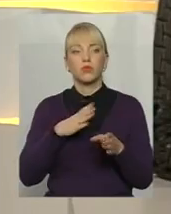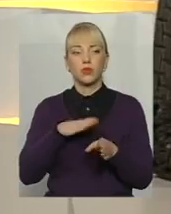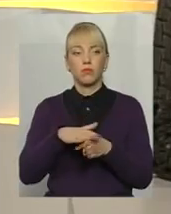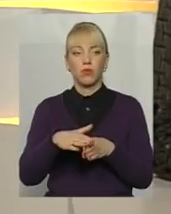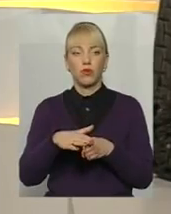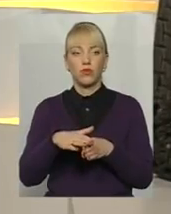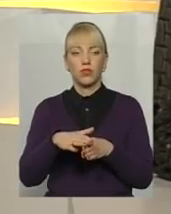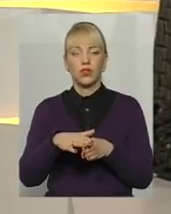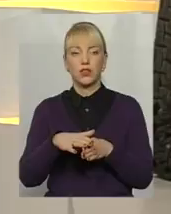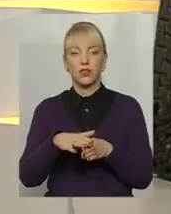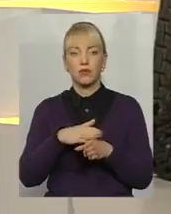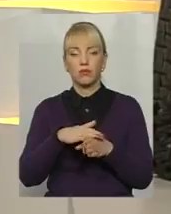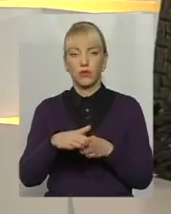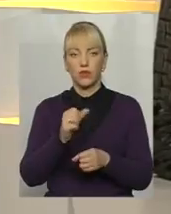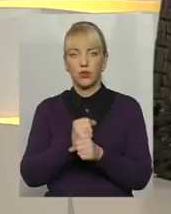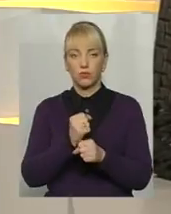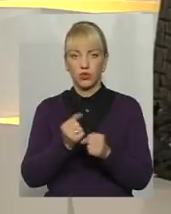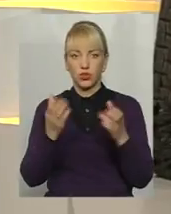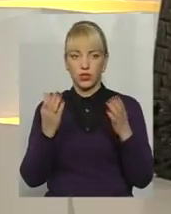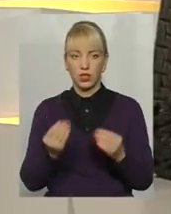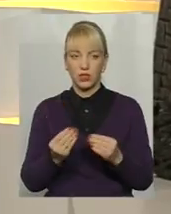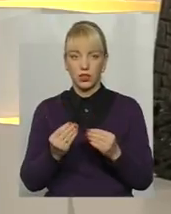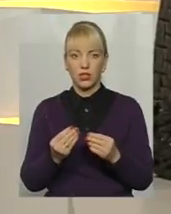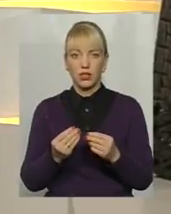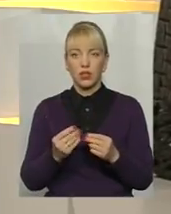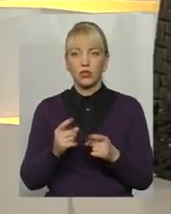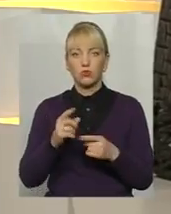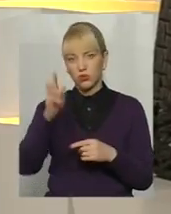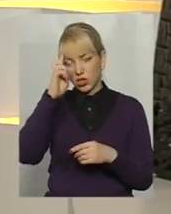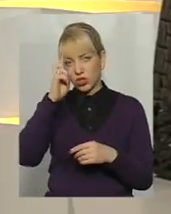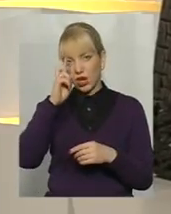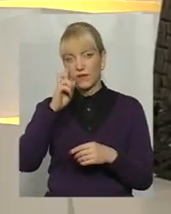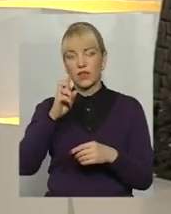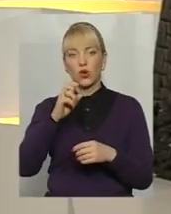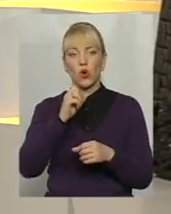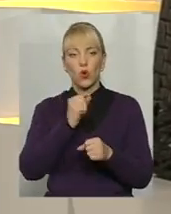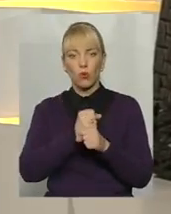робочий день. Повний робочий день в державних структурах завжди буде.